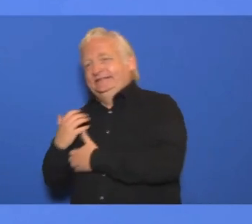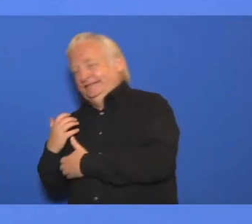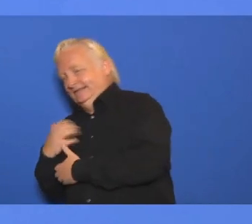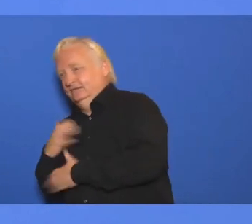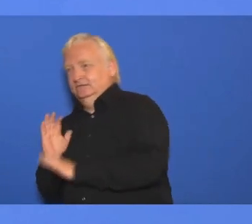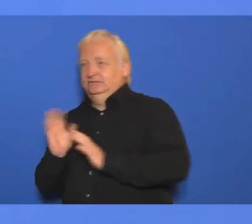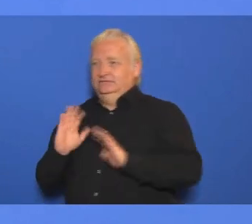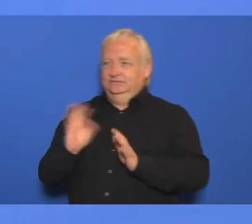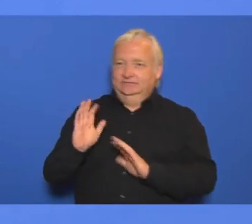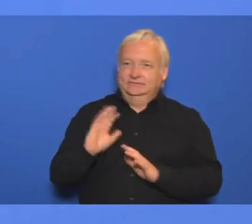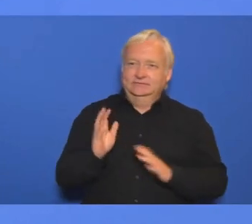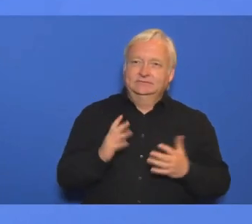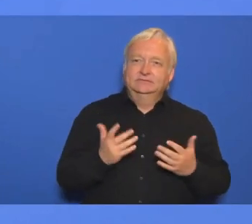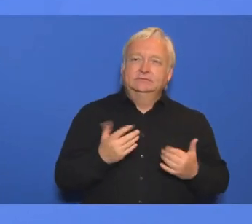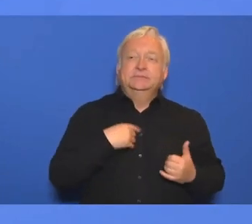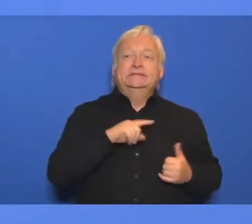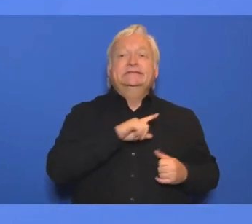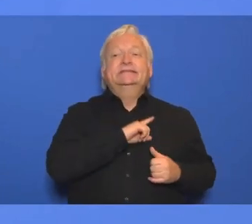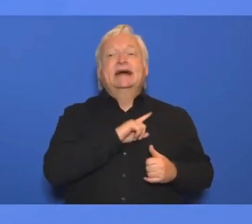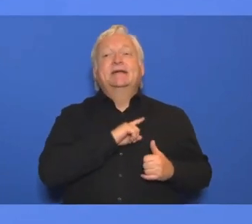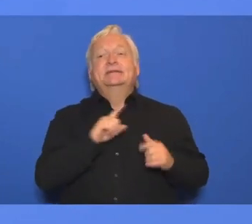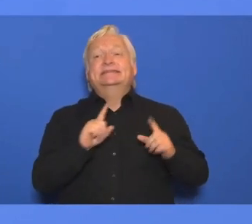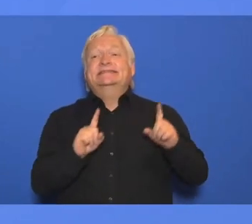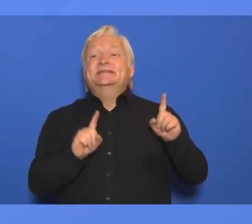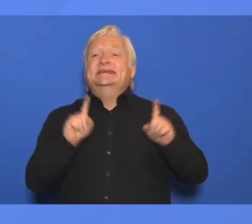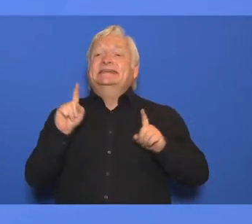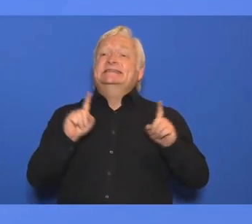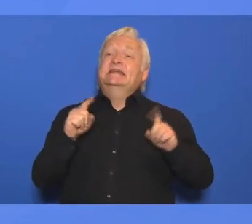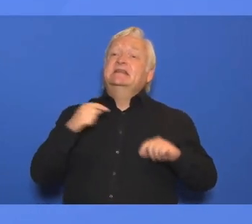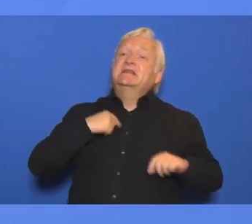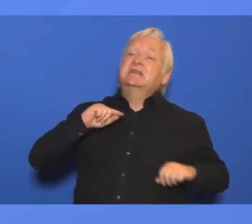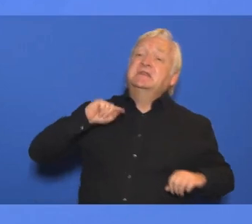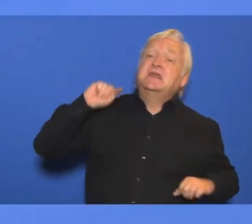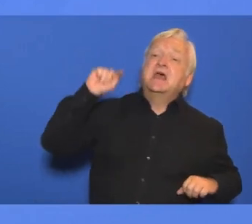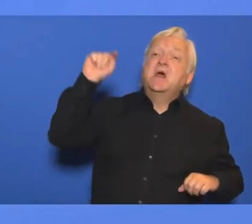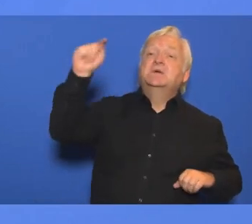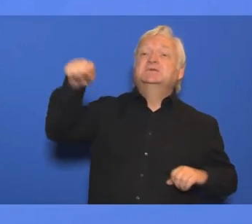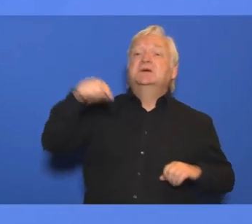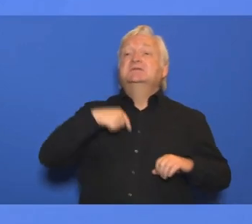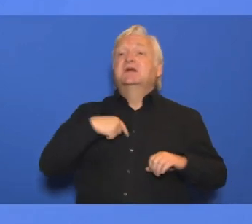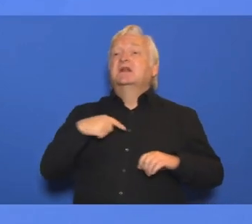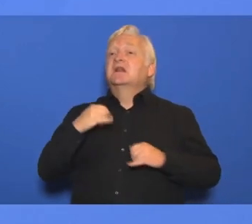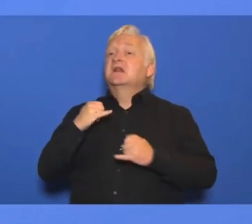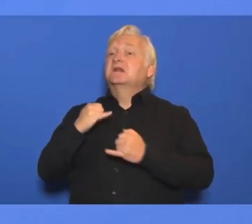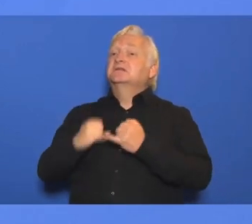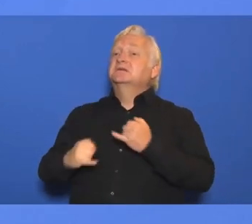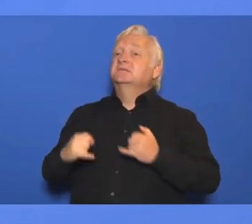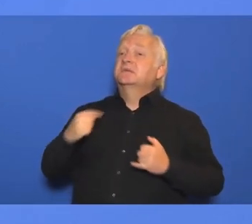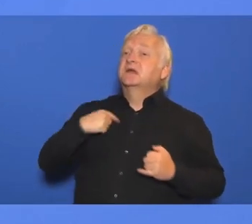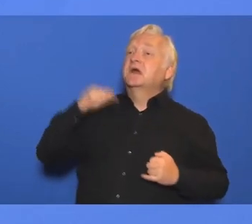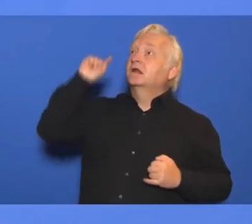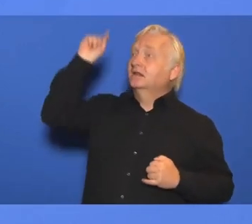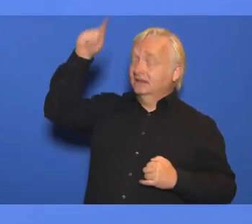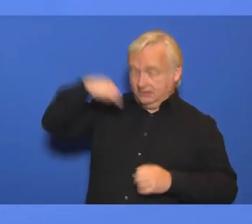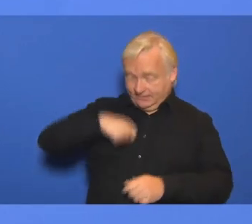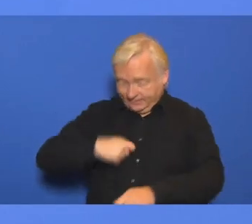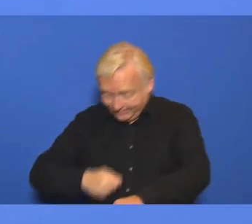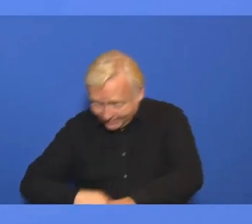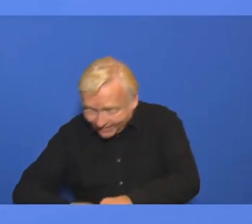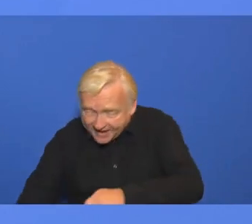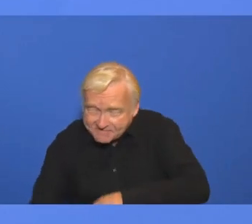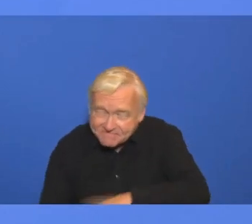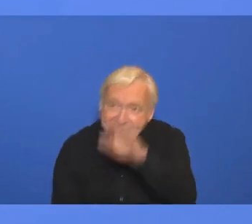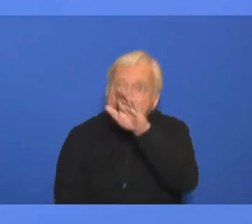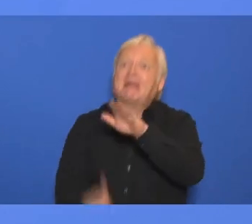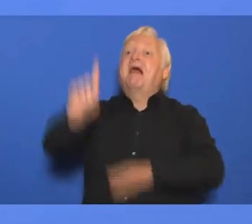Hunden. Also ich bin keiner, kann man nicht vorstellen, wann ich das letzte Mal eine Rakete gezündet hätte, vielleicht politisch, aber jedenfalls nicht so was. Also ich bin da